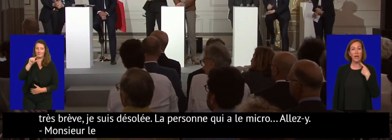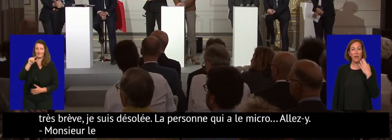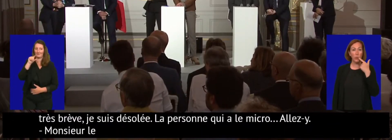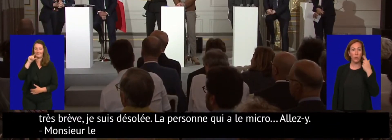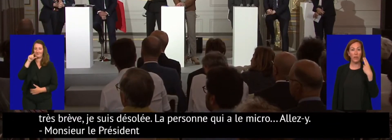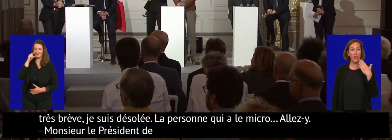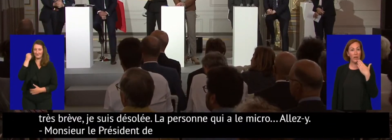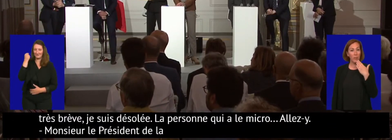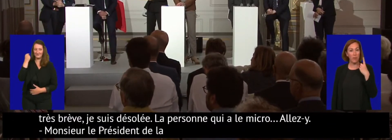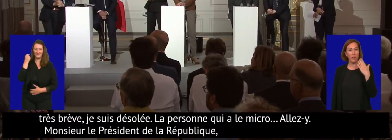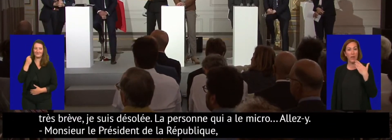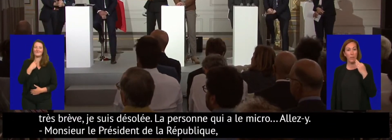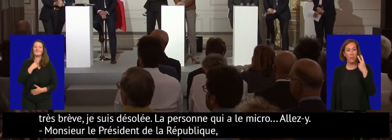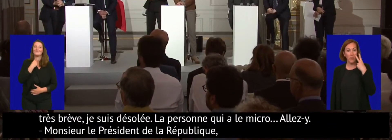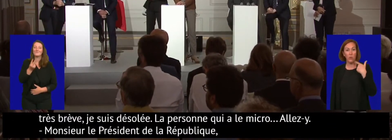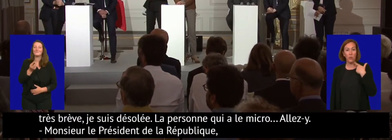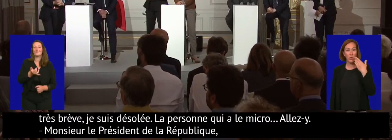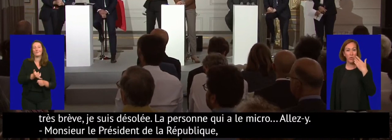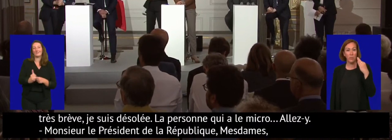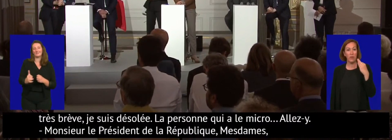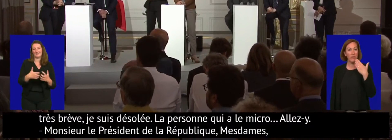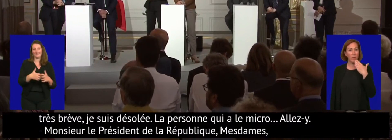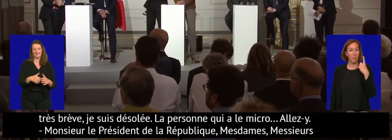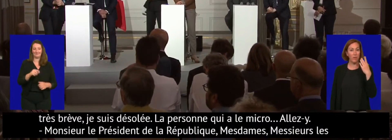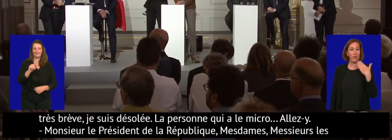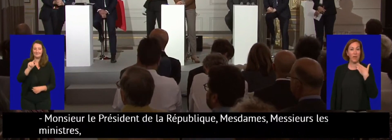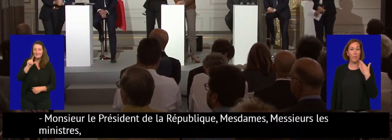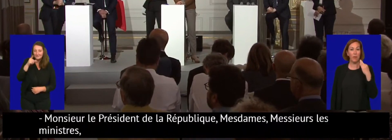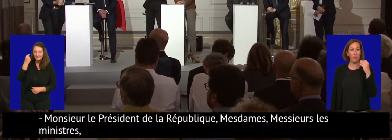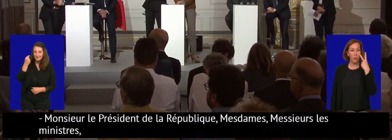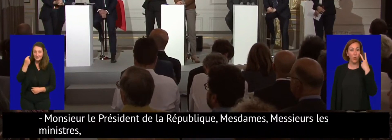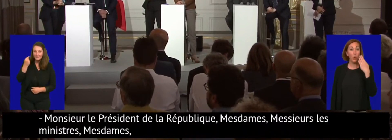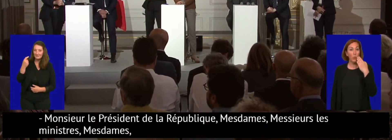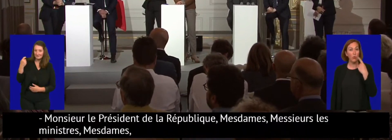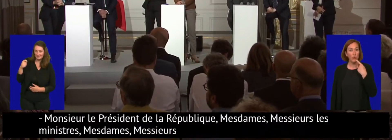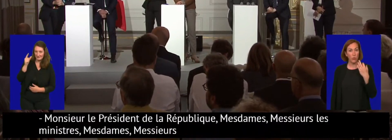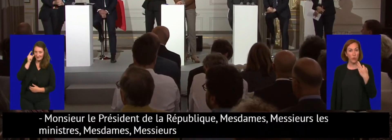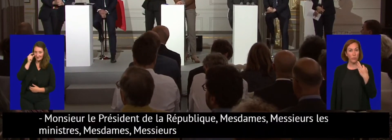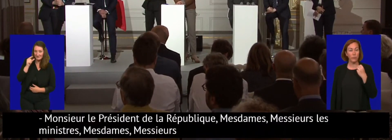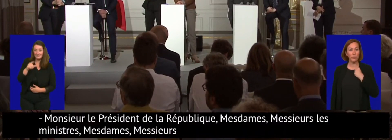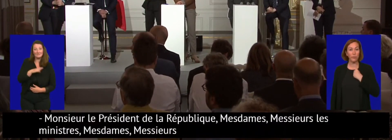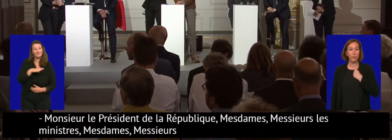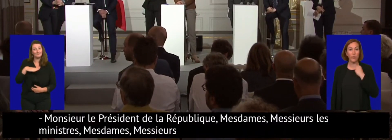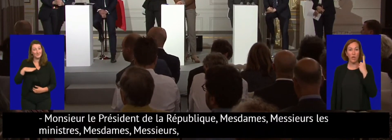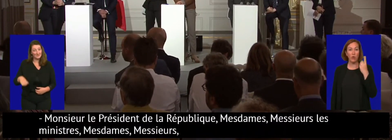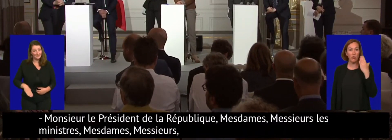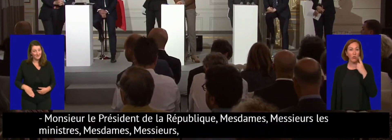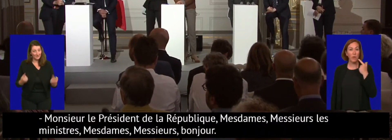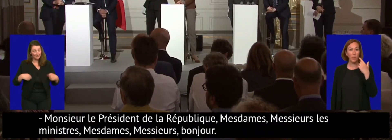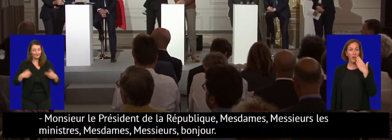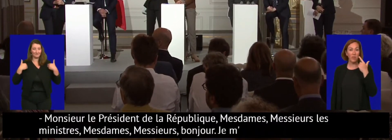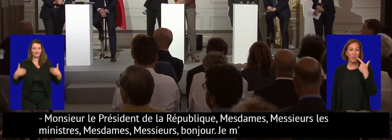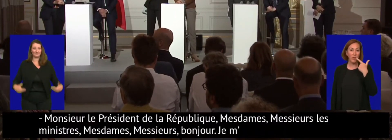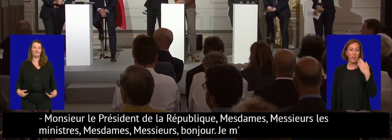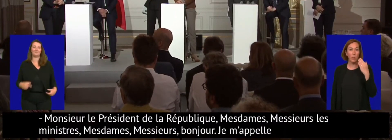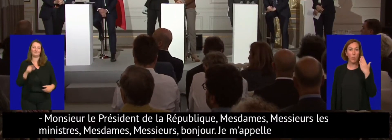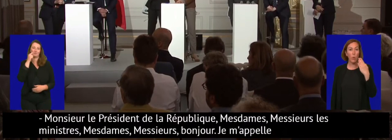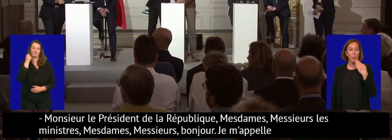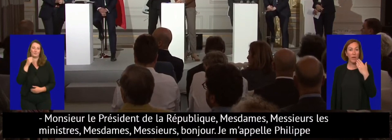Mesdames, Messieurs les Ministres, Mesdames, Messieurs, bonjour. Je m'appelle Philippe Aubert.